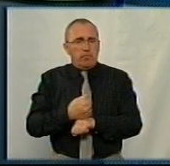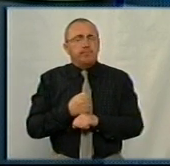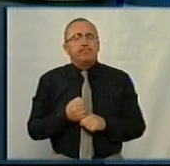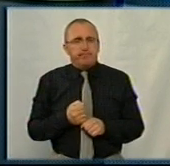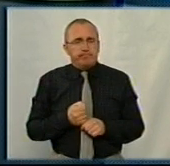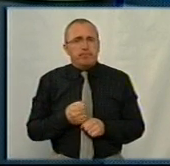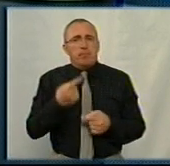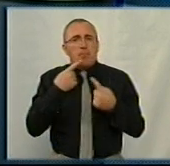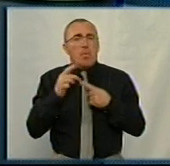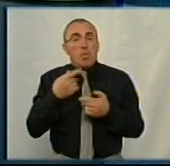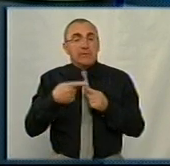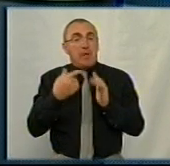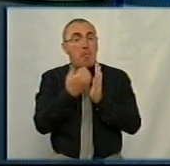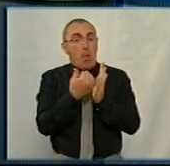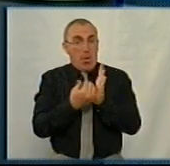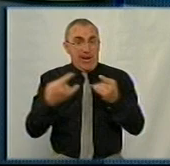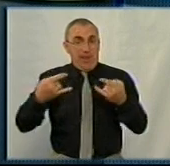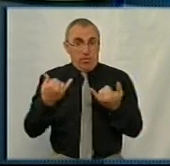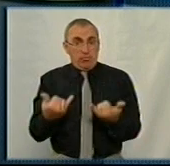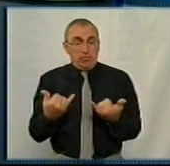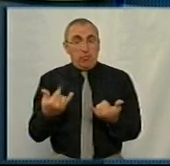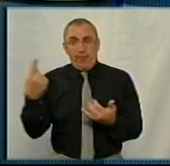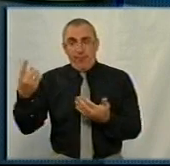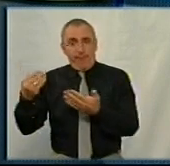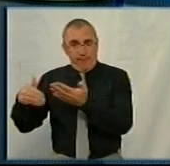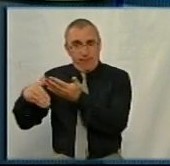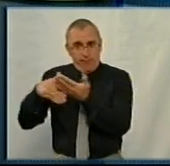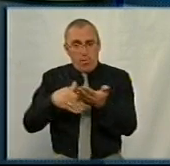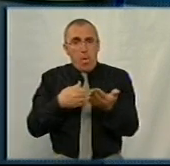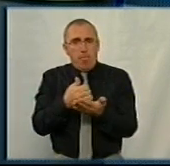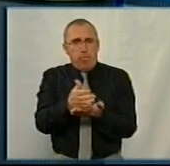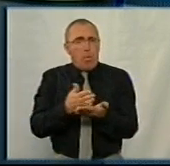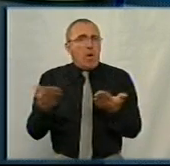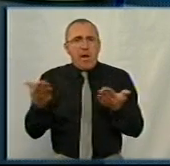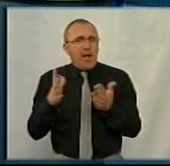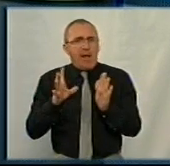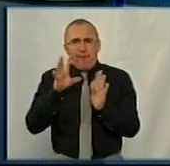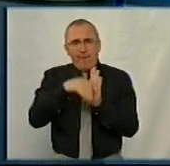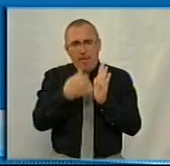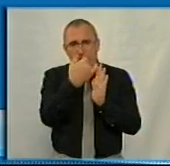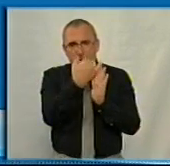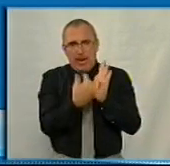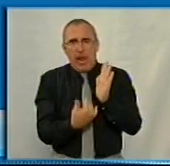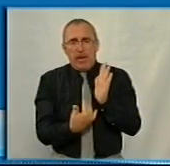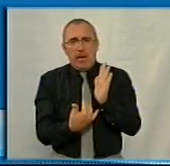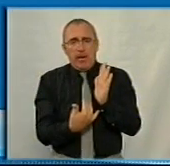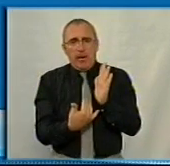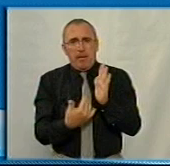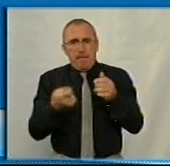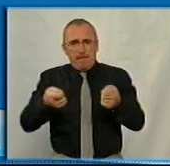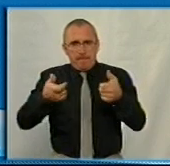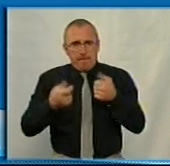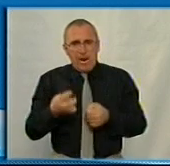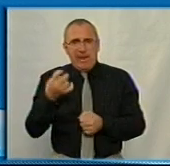Мова про що йде в цій програмі. Ви профінансуєте послуги, які не увійшли перелік пакету